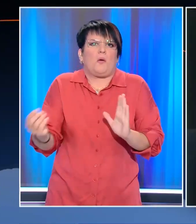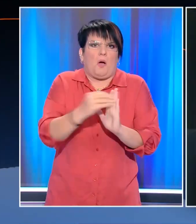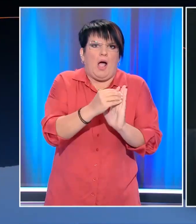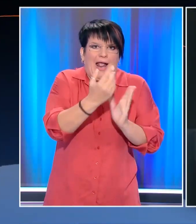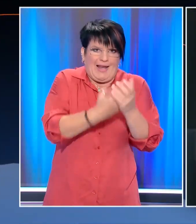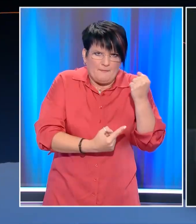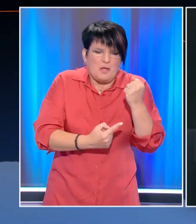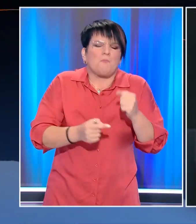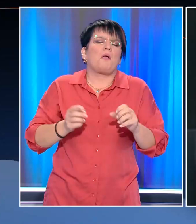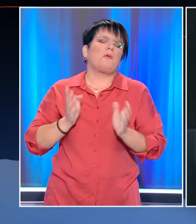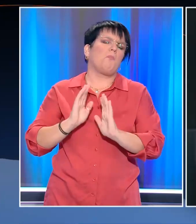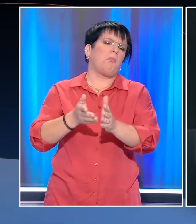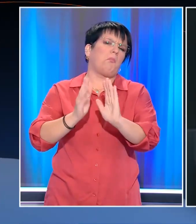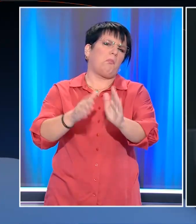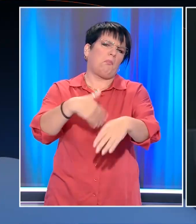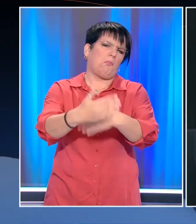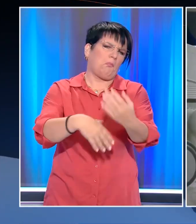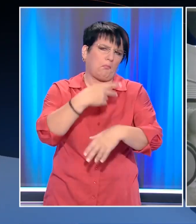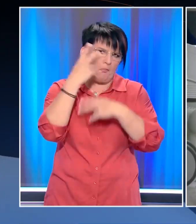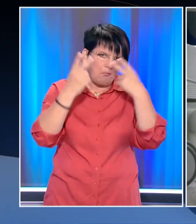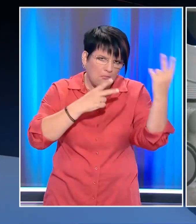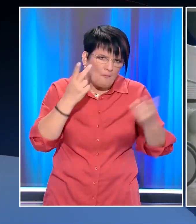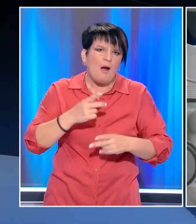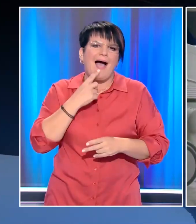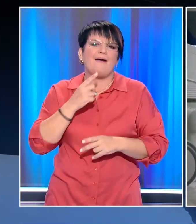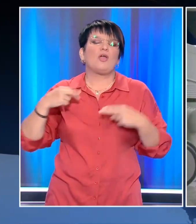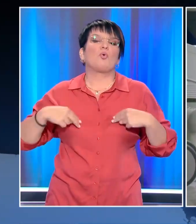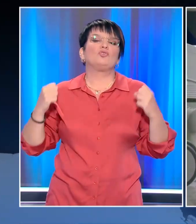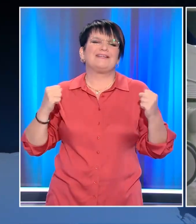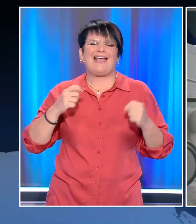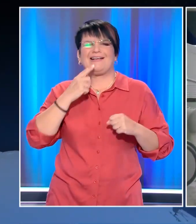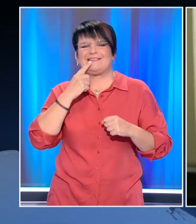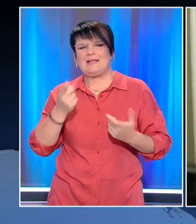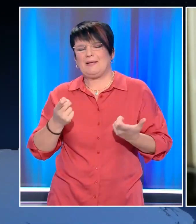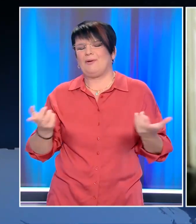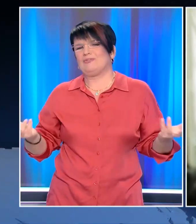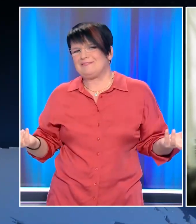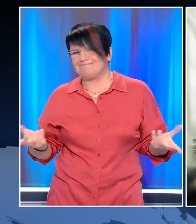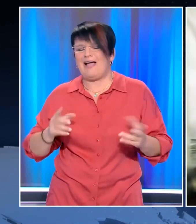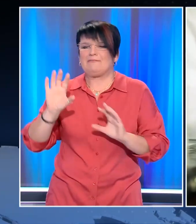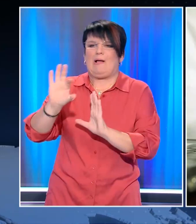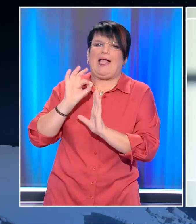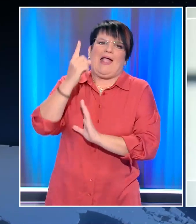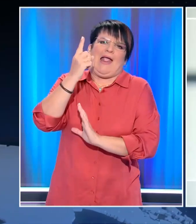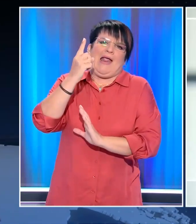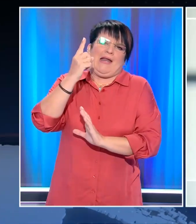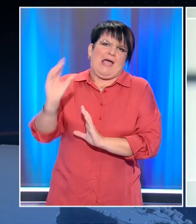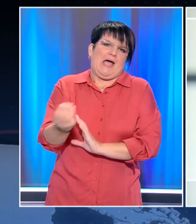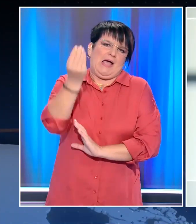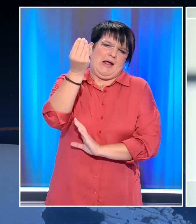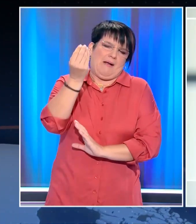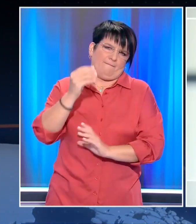Ο Υπουργός Υγείας Θάνος Πλεύρης έκανε λόγο για μεμονωμένο πρόβλημα, για το οποίο θα τιμωρηθούν όσοι διαπιστωθεί ότι έχουν παρανομήσει. Το